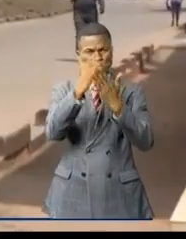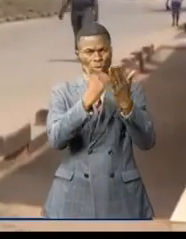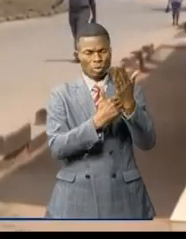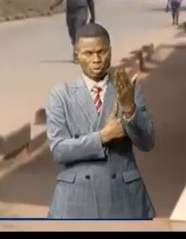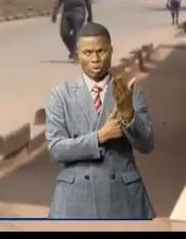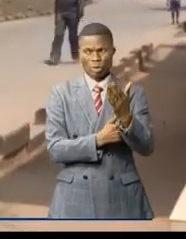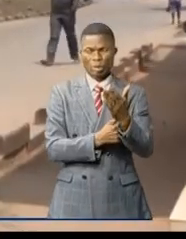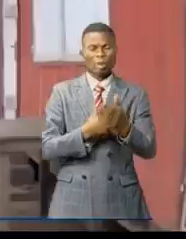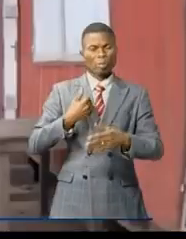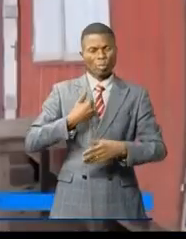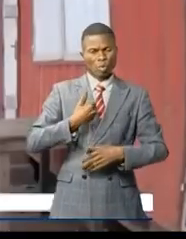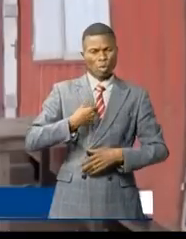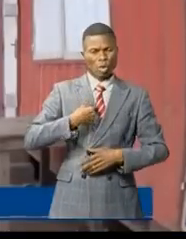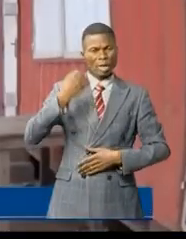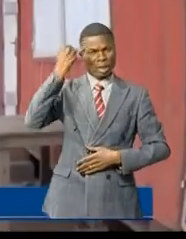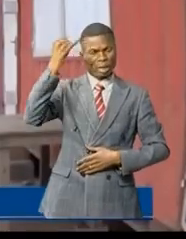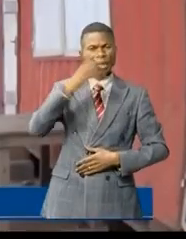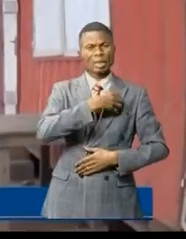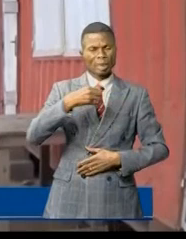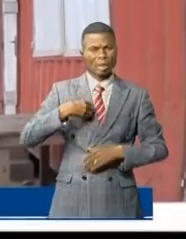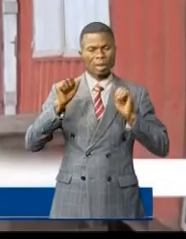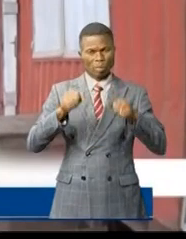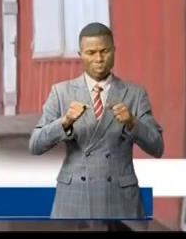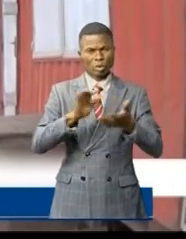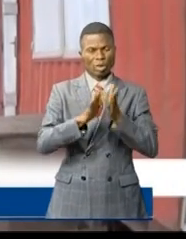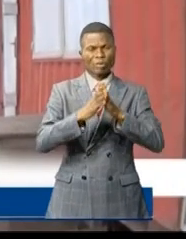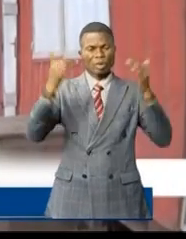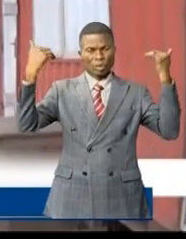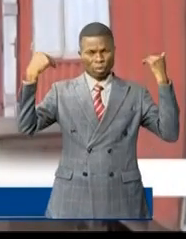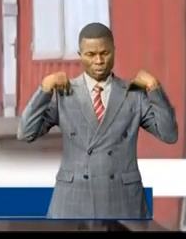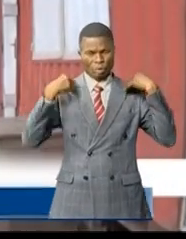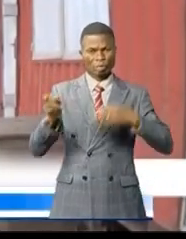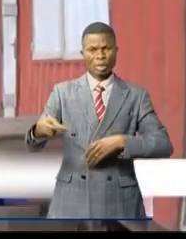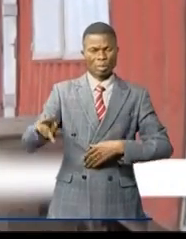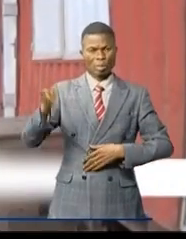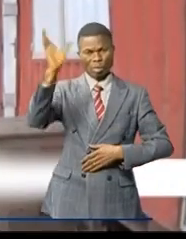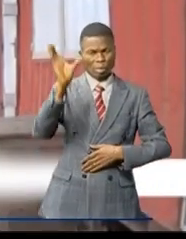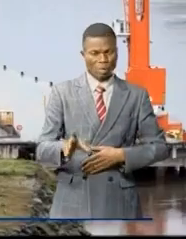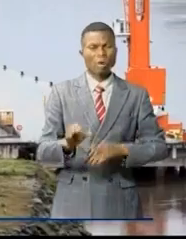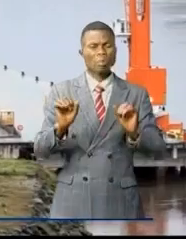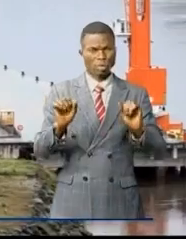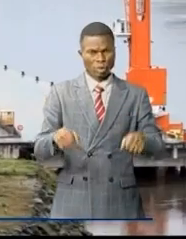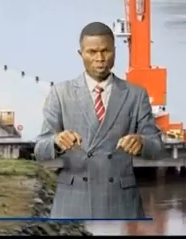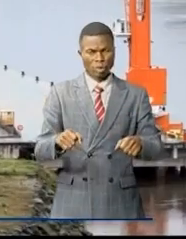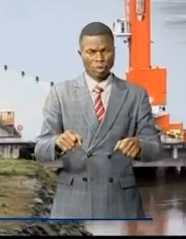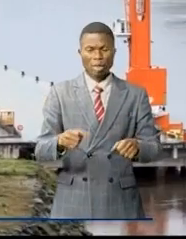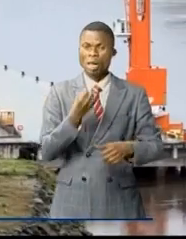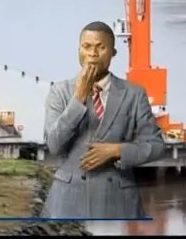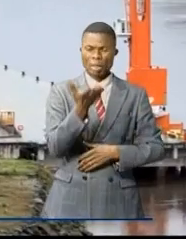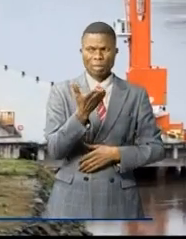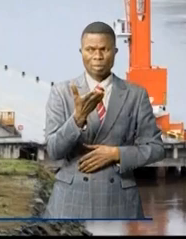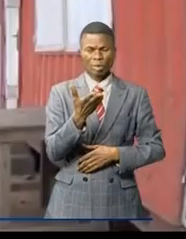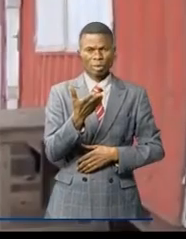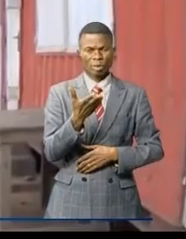J'ai toujours pensé qu'une femme pourrait diriger la province du Congo central. Il y a par exemple